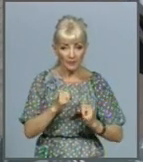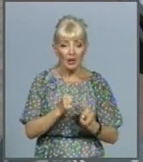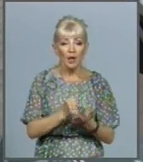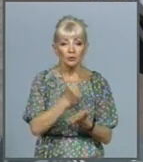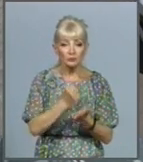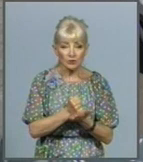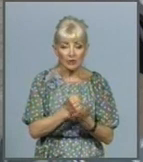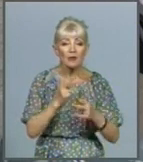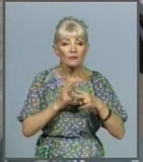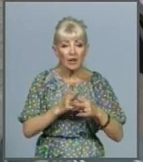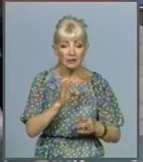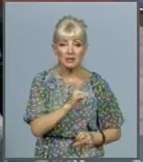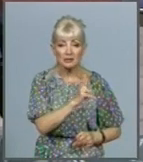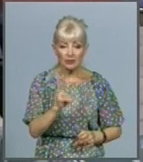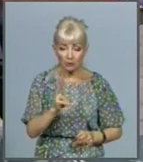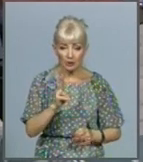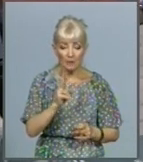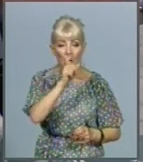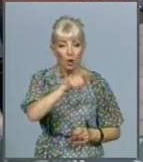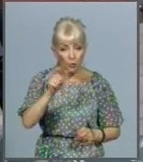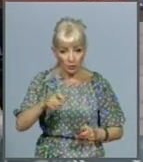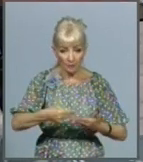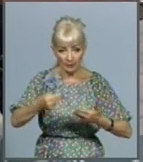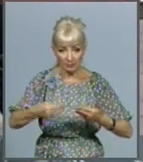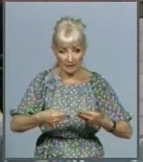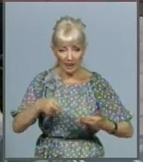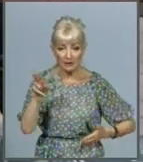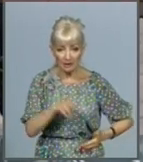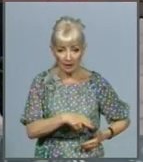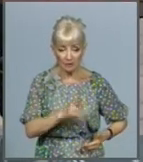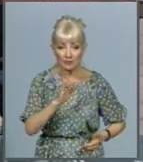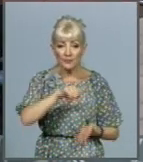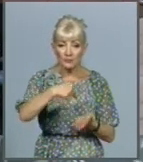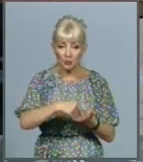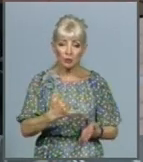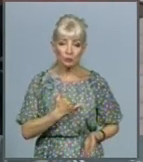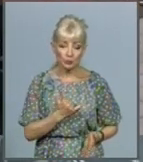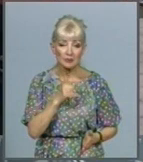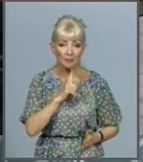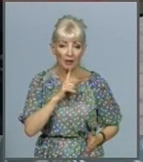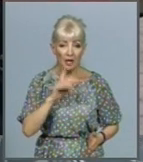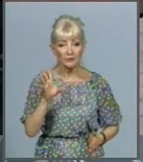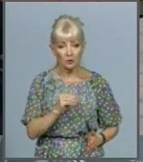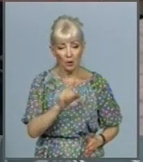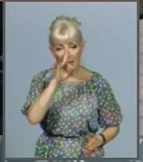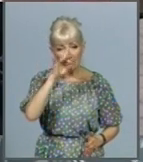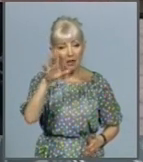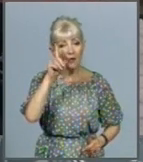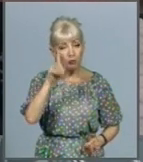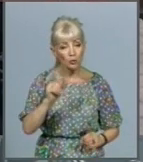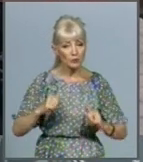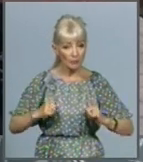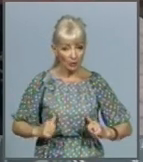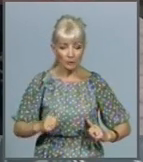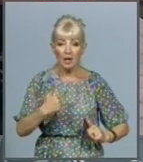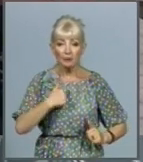люди уклали декларації. У місті у нас поки все, слава Богу, спокійно, але ми розуміємо, що в Харків